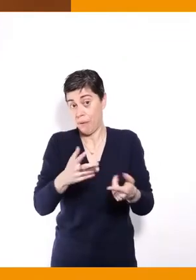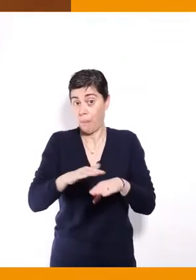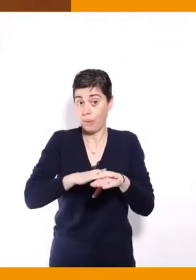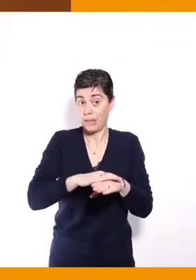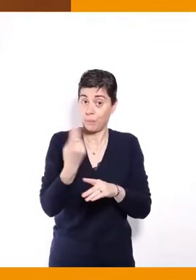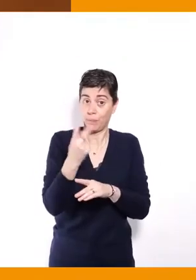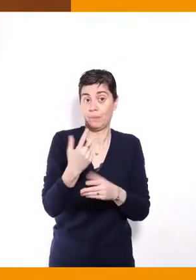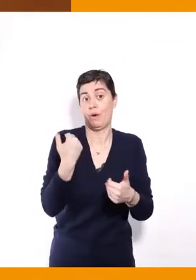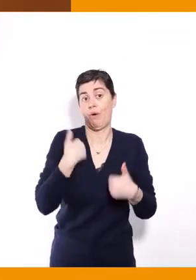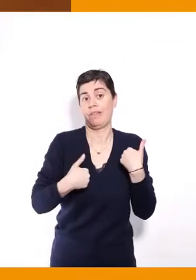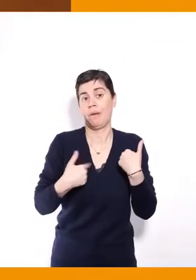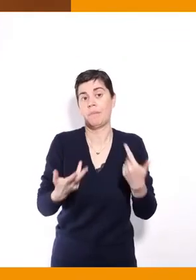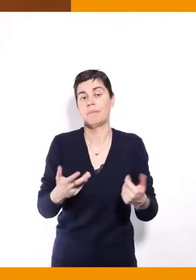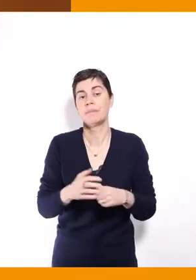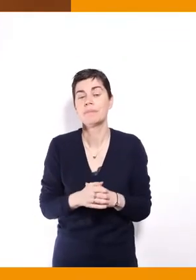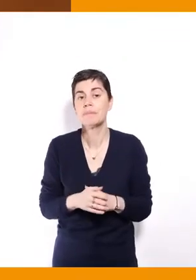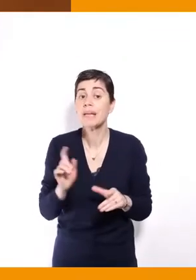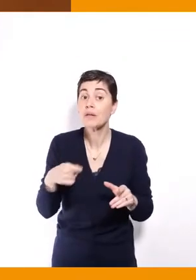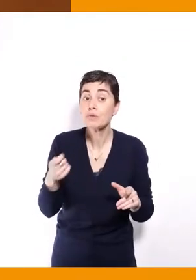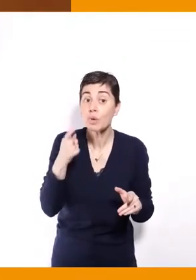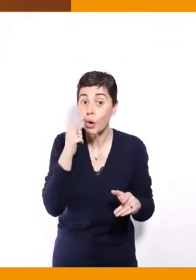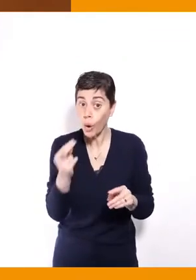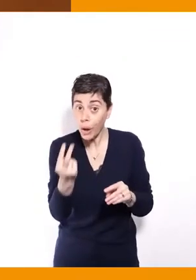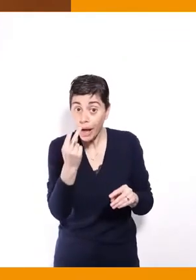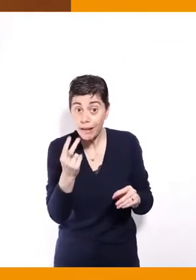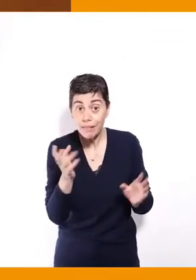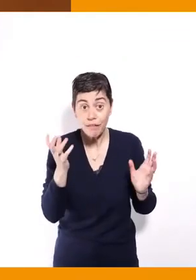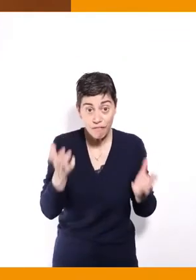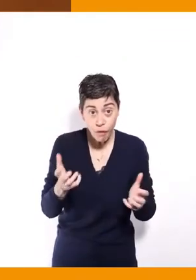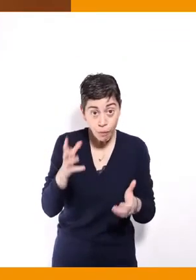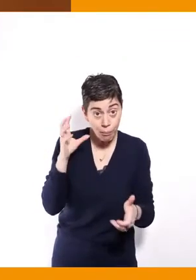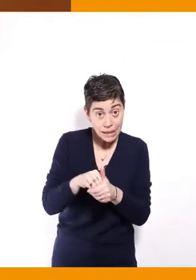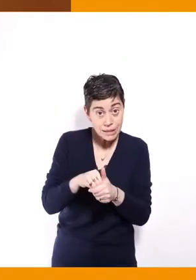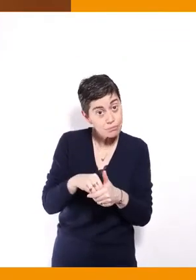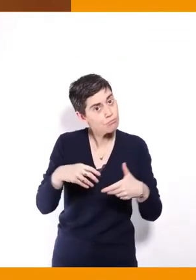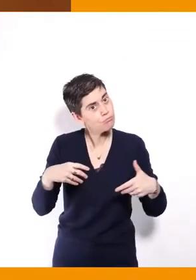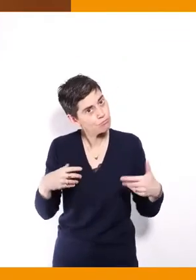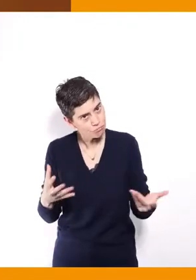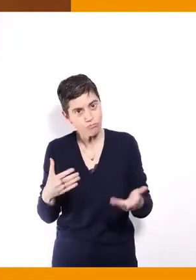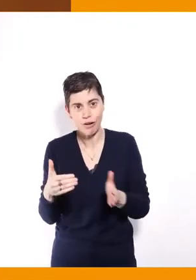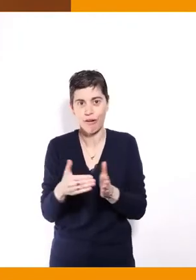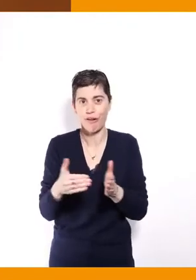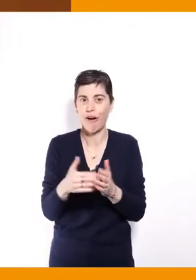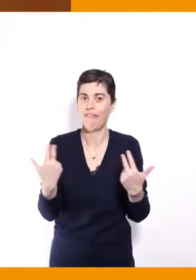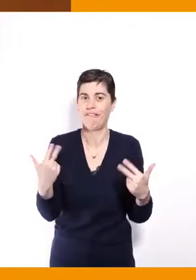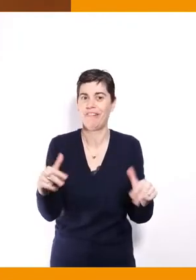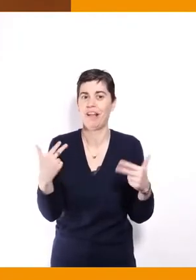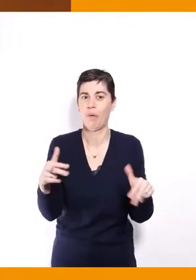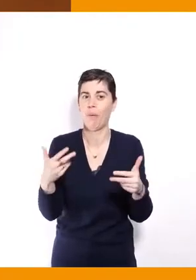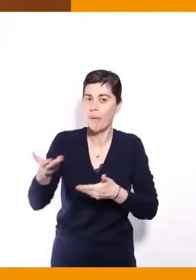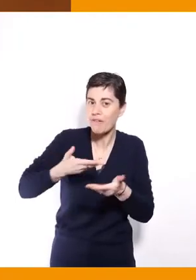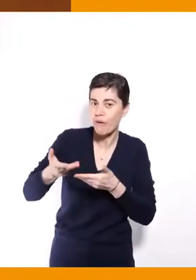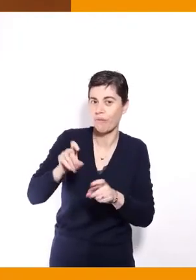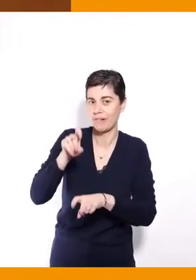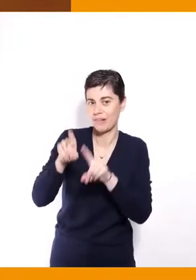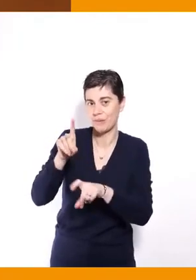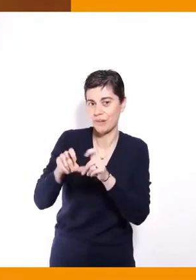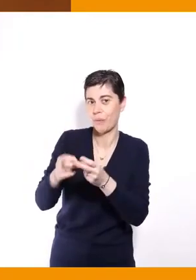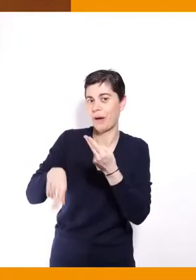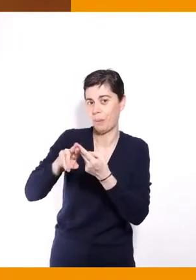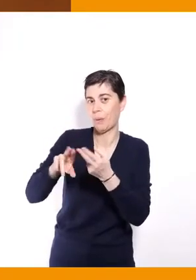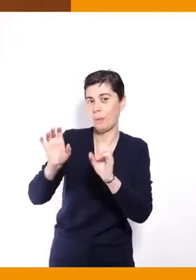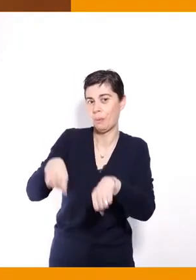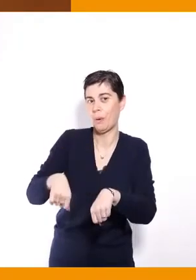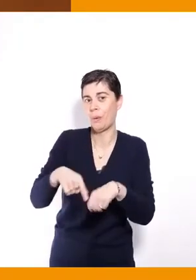handicap. Évidemment, si jamais ils regardent et qu'ils le souhaitent, nous pourrons enregistrer d'autres échanges que nous diffuserons